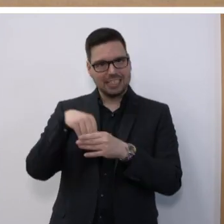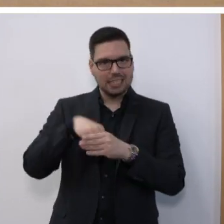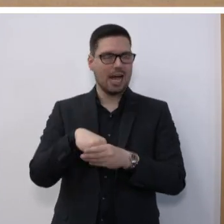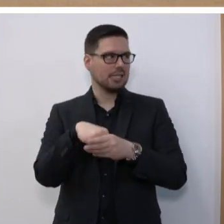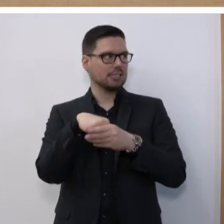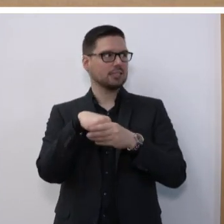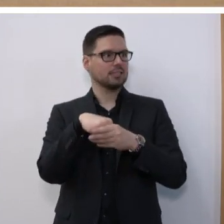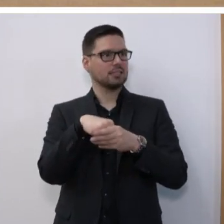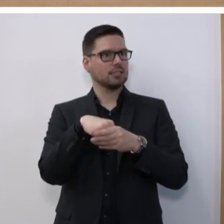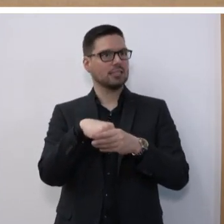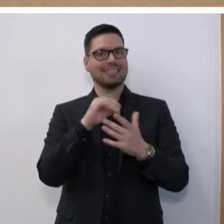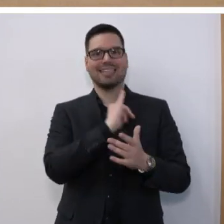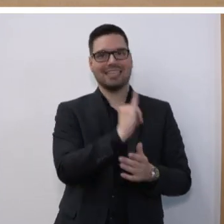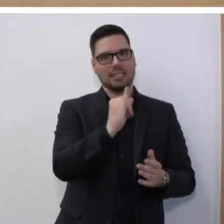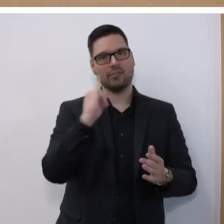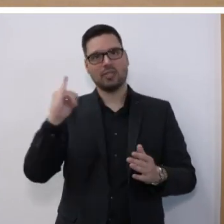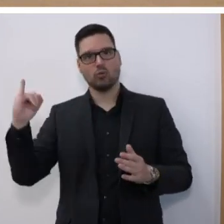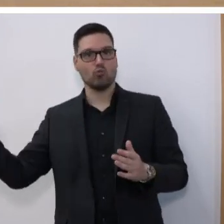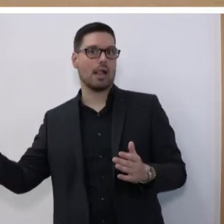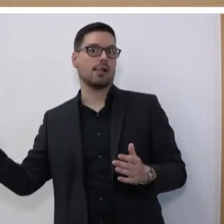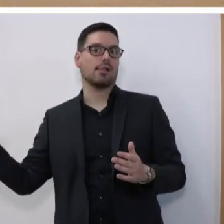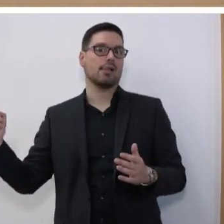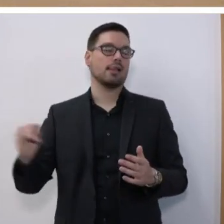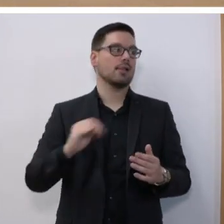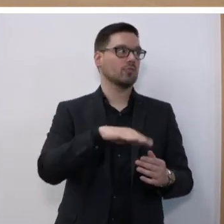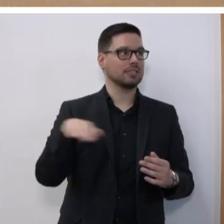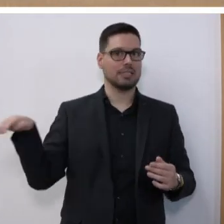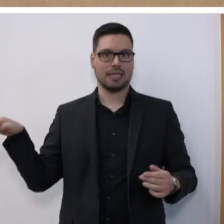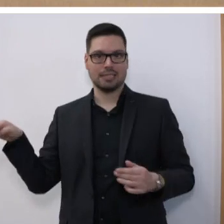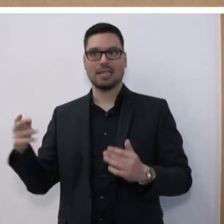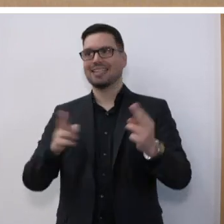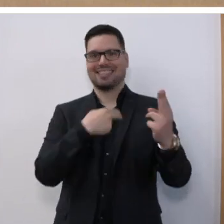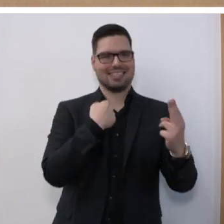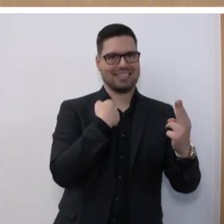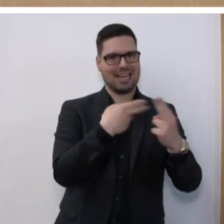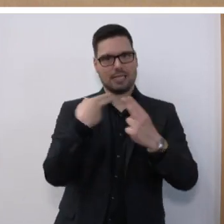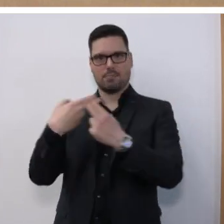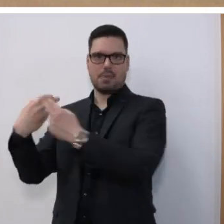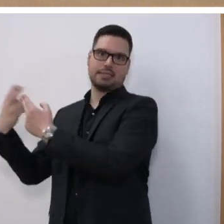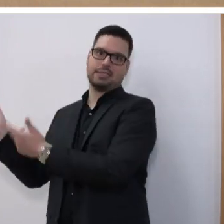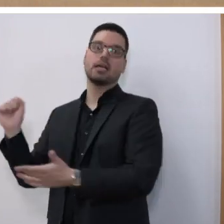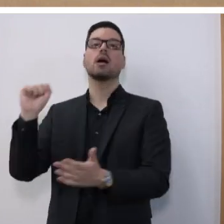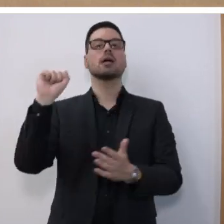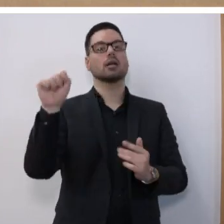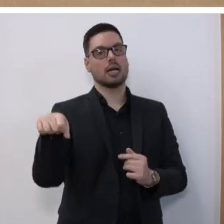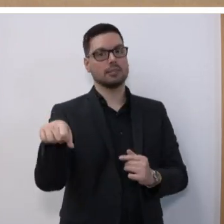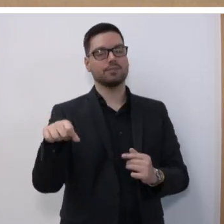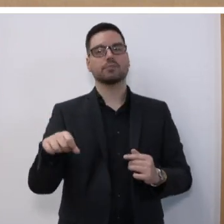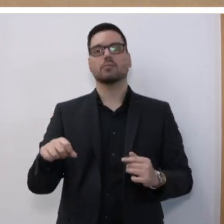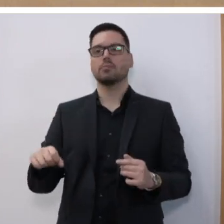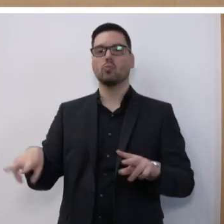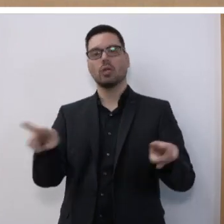individuell an die Bedürfnisse von Kindern und Jugendlichen angepasst werden können. Virtuelle